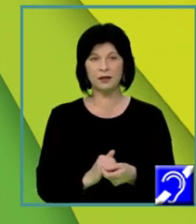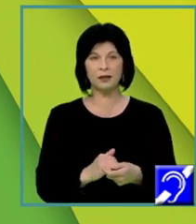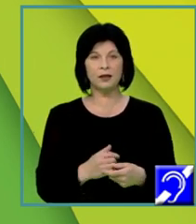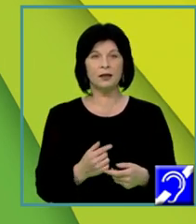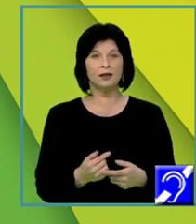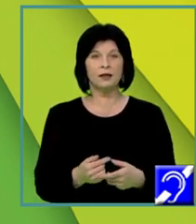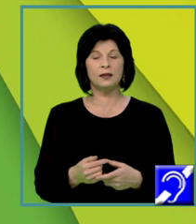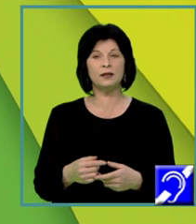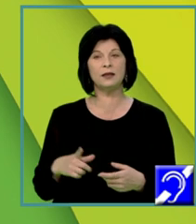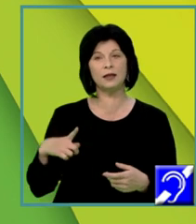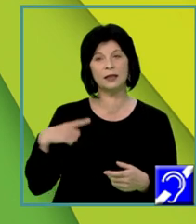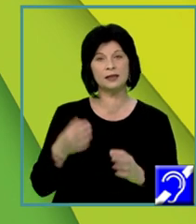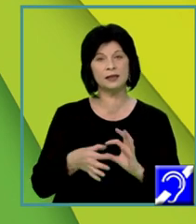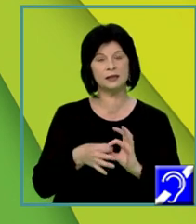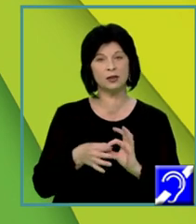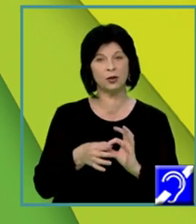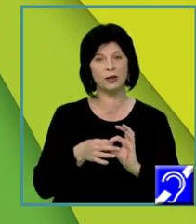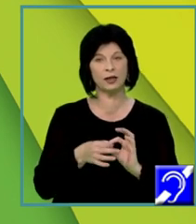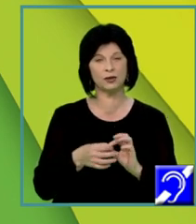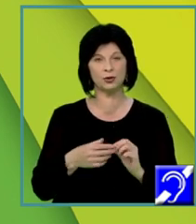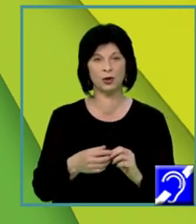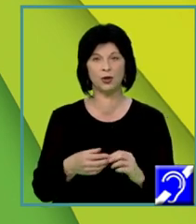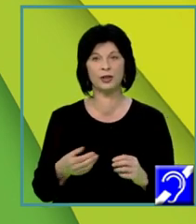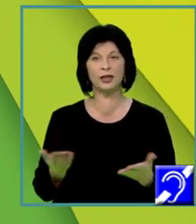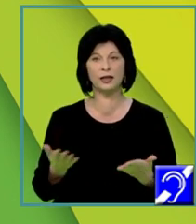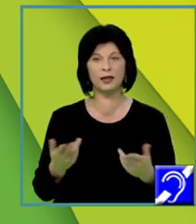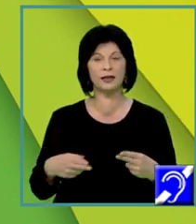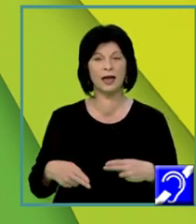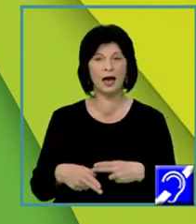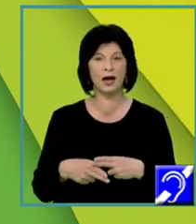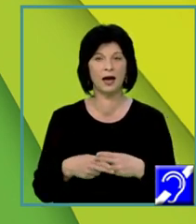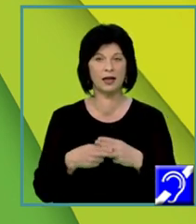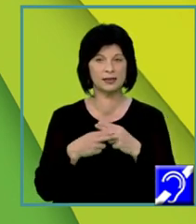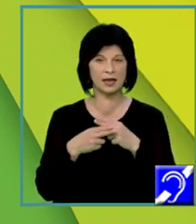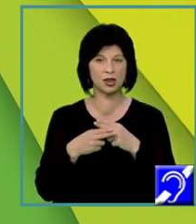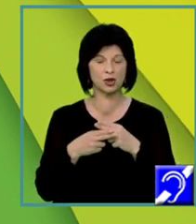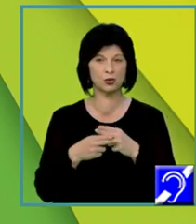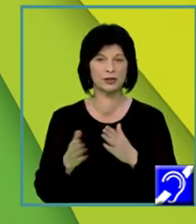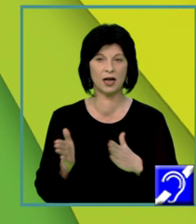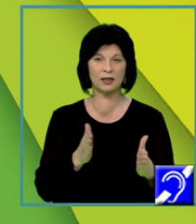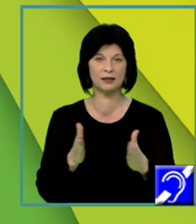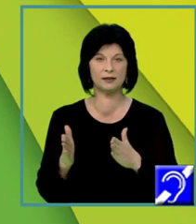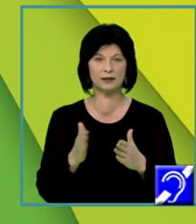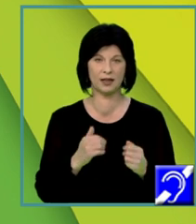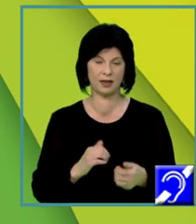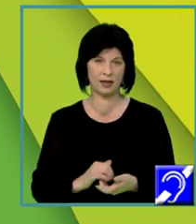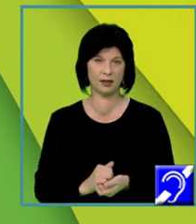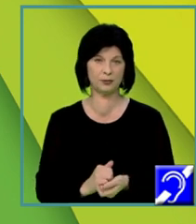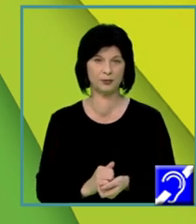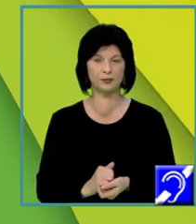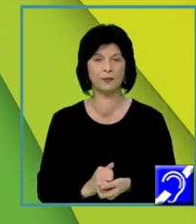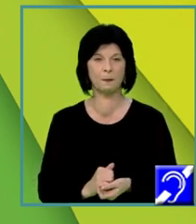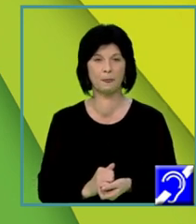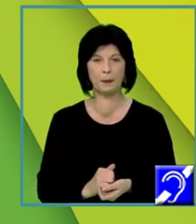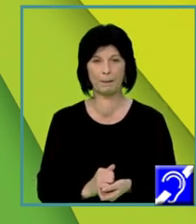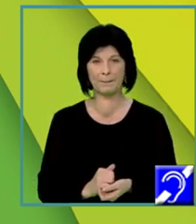conectori, iarăși copulativi, adversativi, și, dar, însă, ci, sau, iată, și conectori